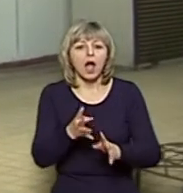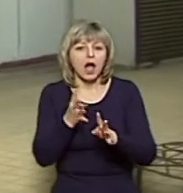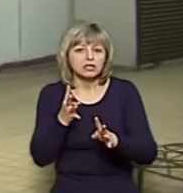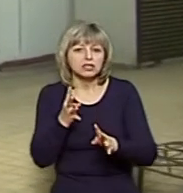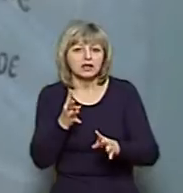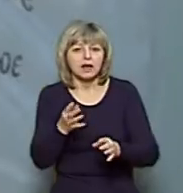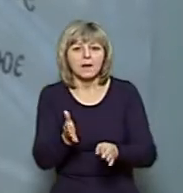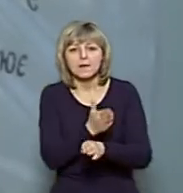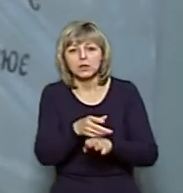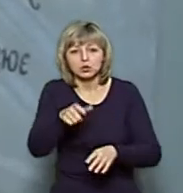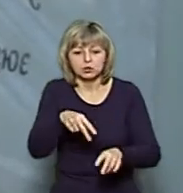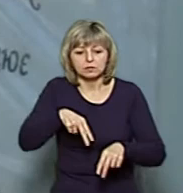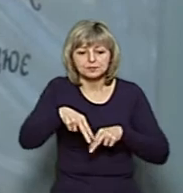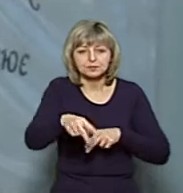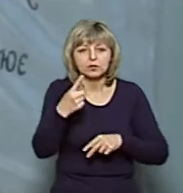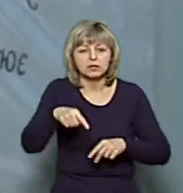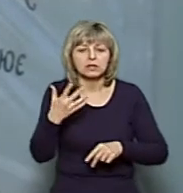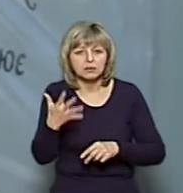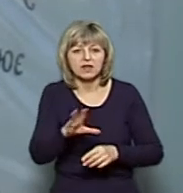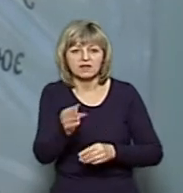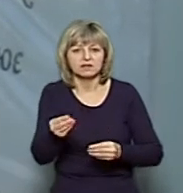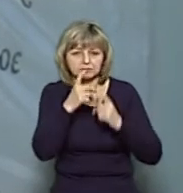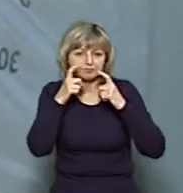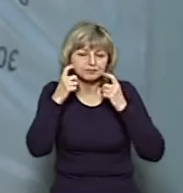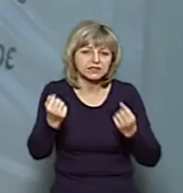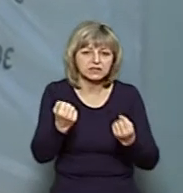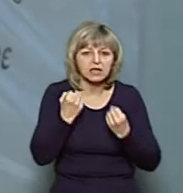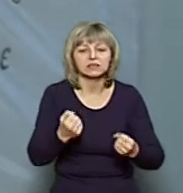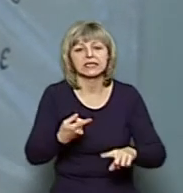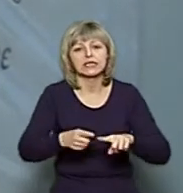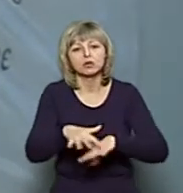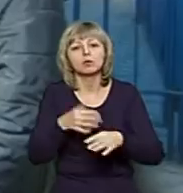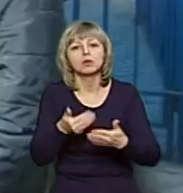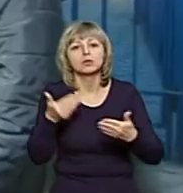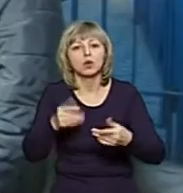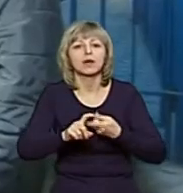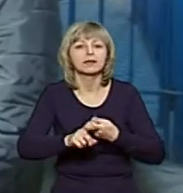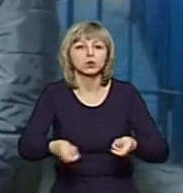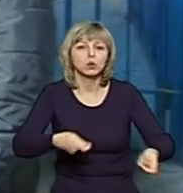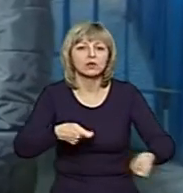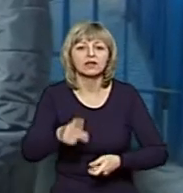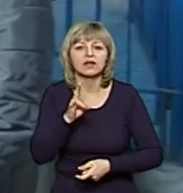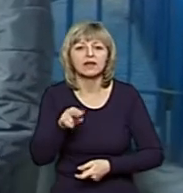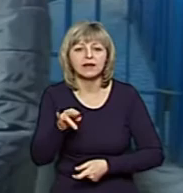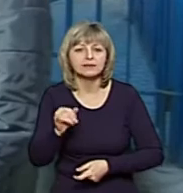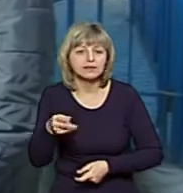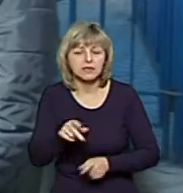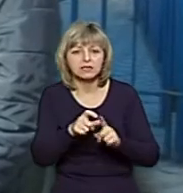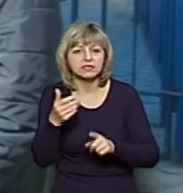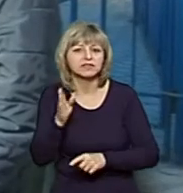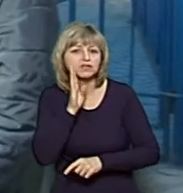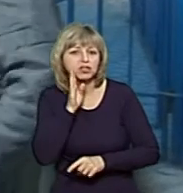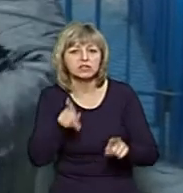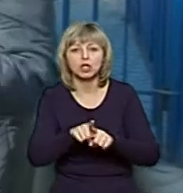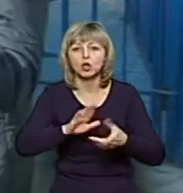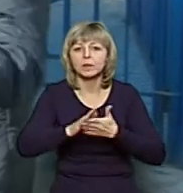півтора метра. Продавці матимуть засоби індивідуального захисту. На цьому ринку до карантину торгувала Надія Журавльова. Зі слів жінки,